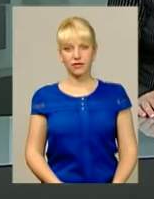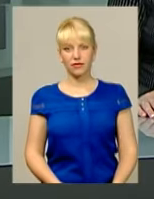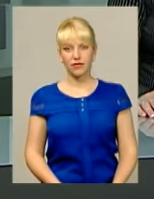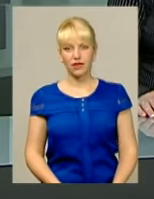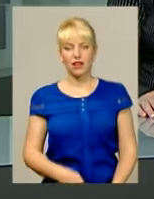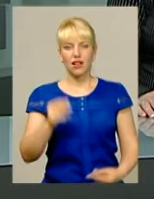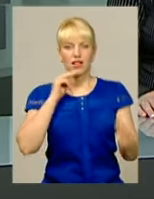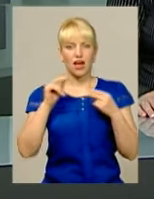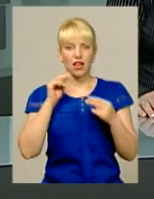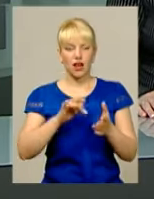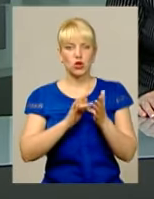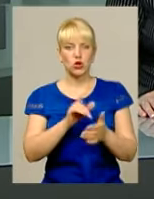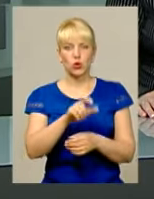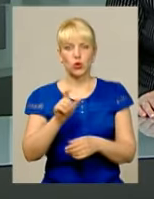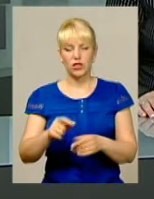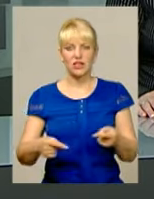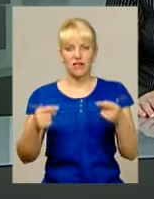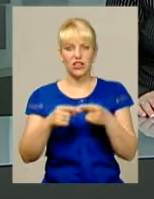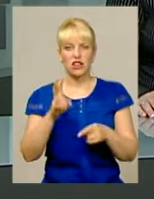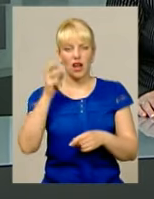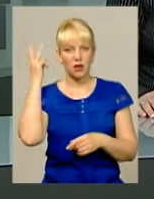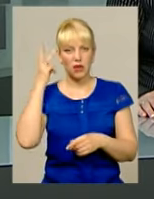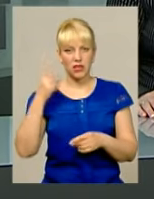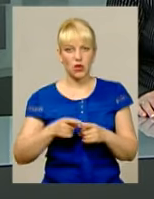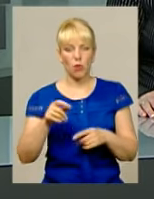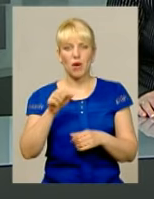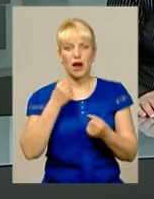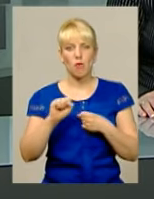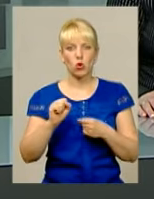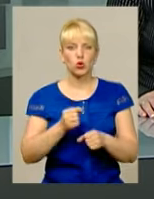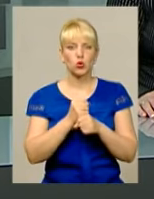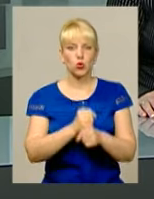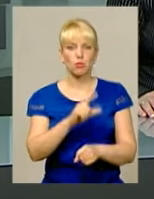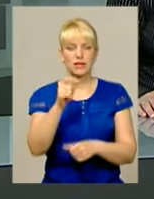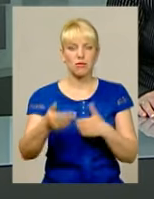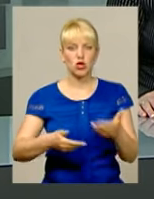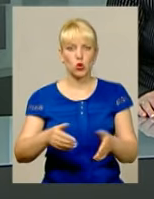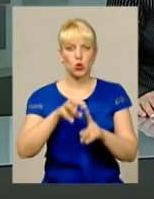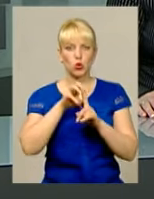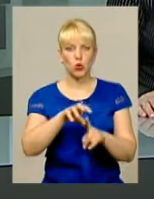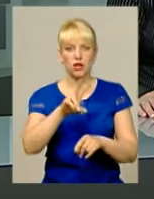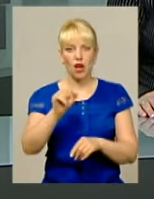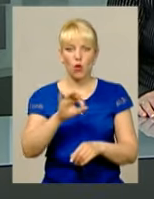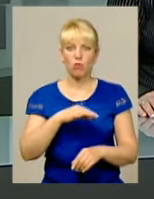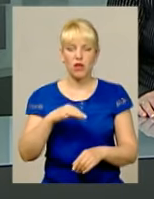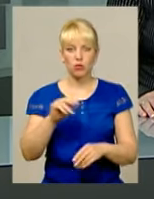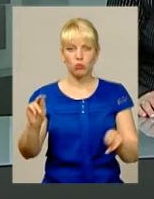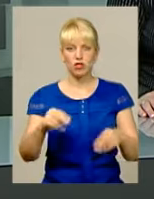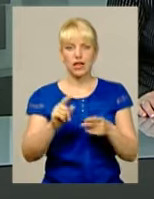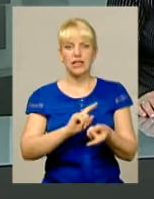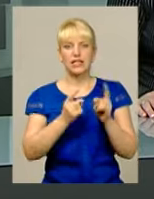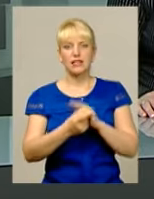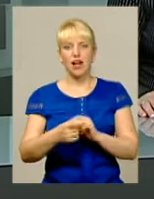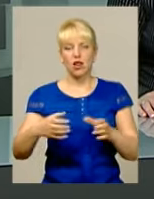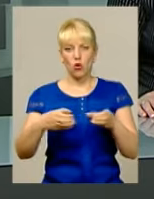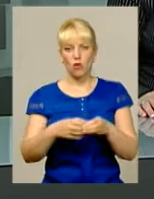Найкращих туристів визначили на Хмельниччині Переможцями Кубку з пішохідного туризму на обласному чемпіонаті стала команда